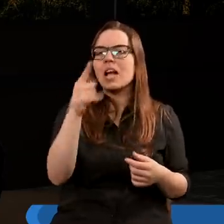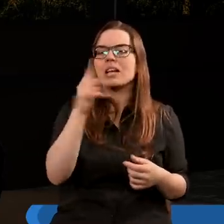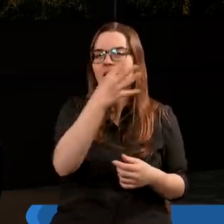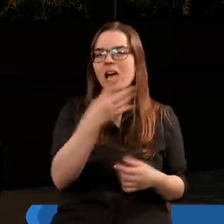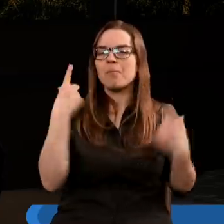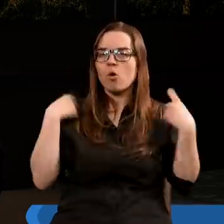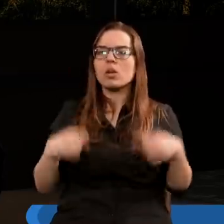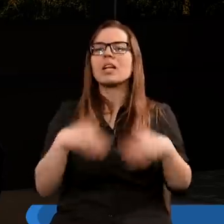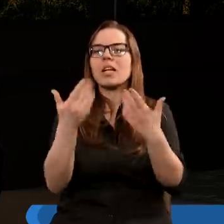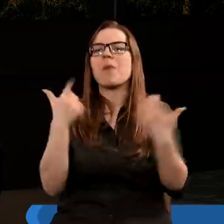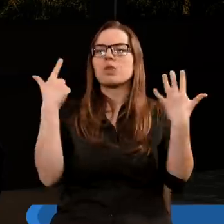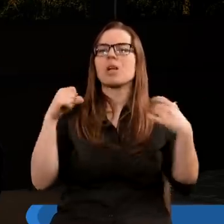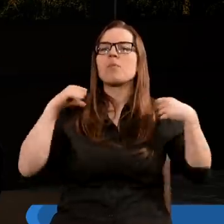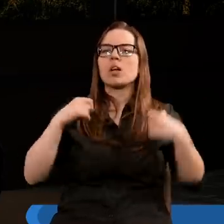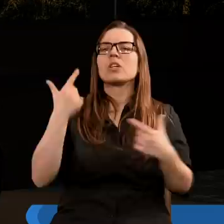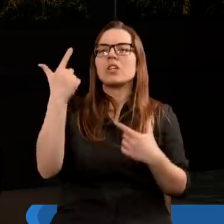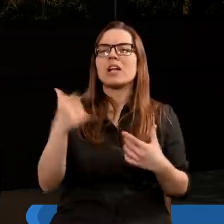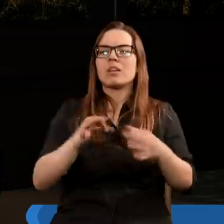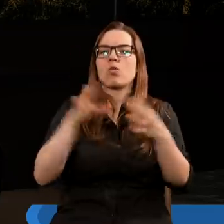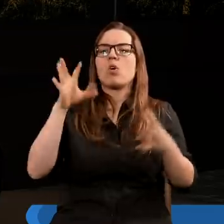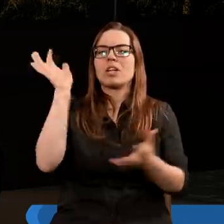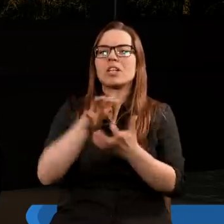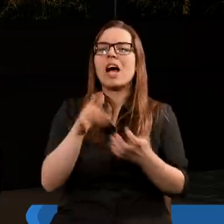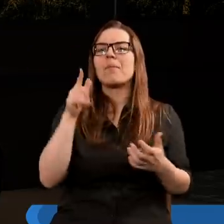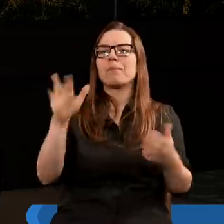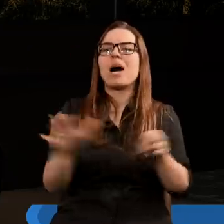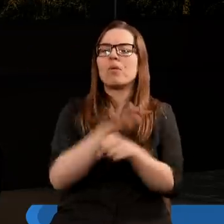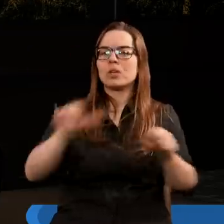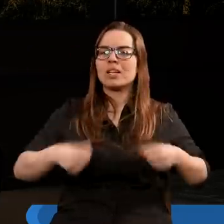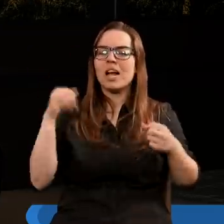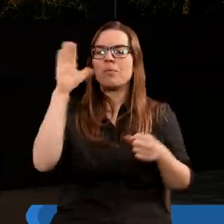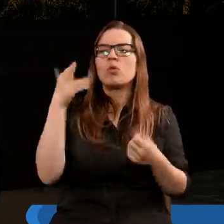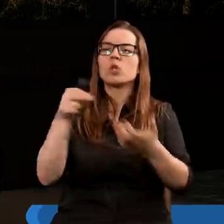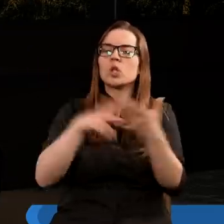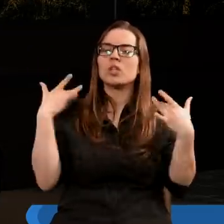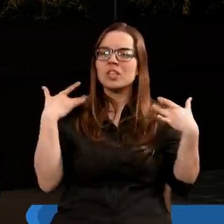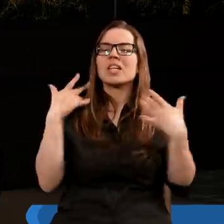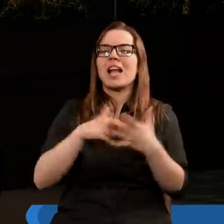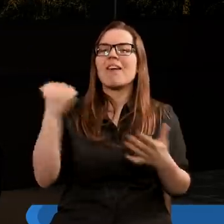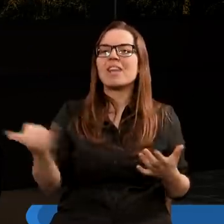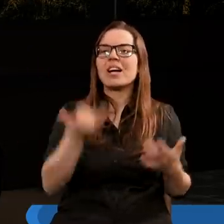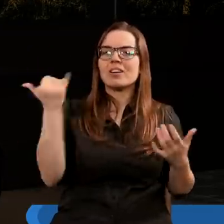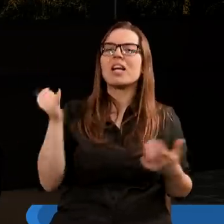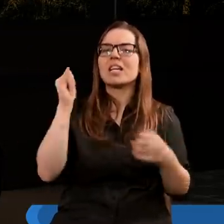czterech postaci dała siedmiu aniołom siedem złotych czasz pełnych gniewu Boga, który żyje na wieki wieków. I napełniła się